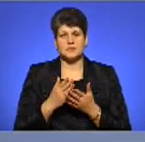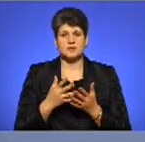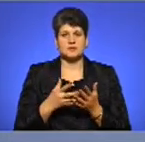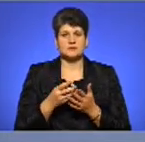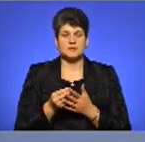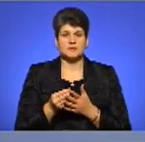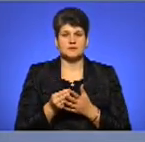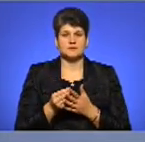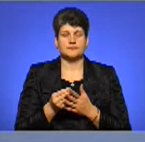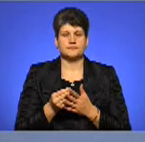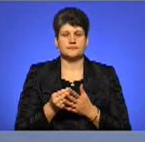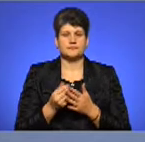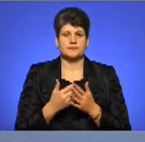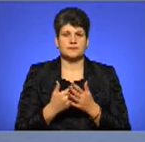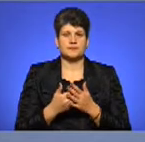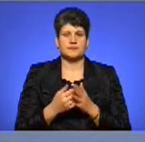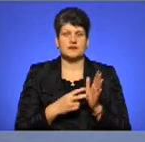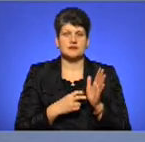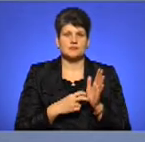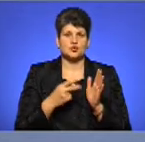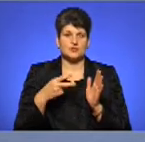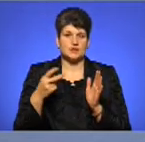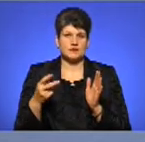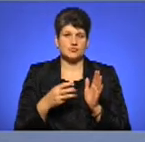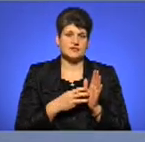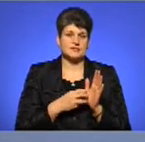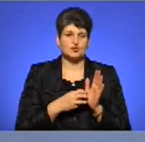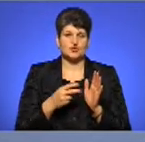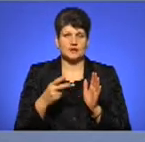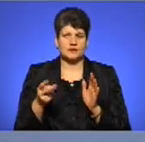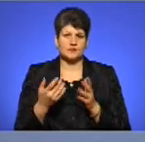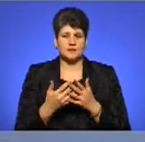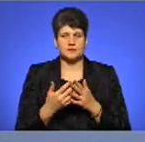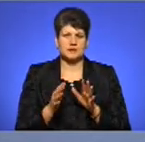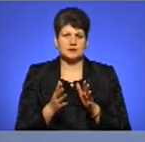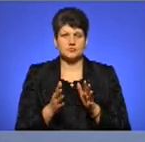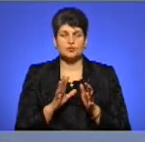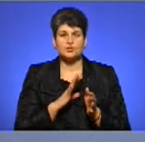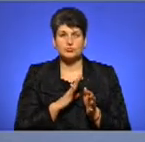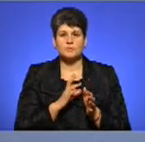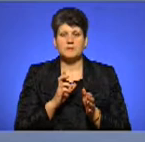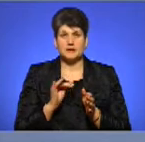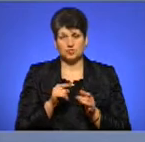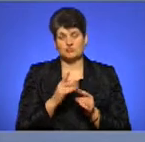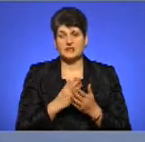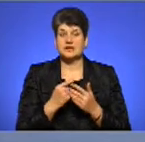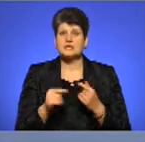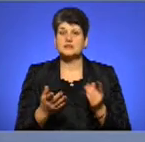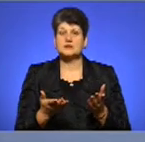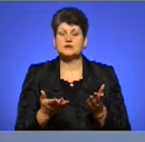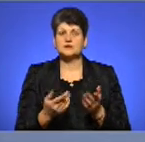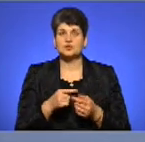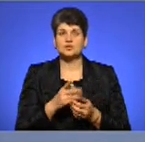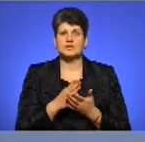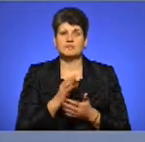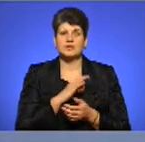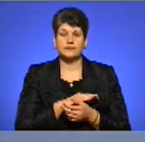акциз по старому закону, десь біля 700 євро, 800 навіть виходило. Нам приблизно отак. Тобто тут є різниця. Тобто ми маємо, тому що